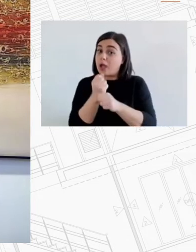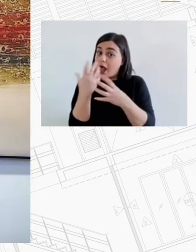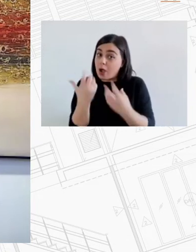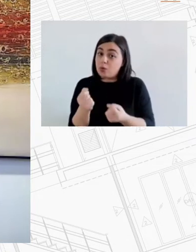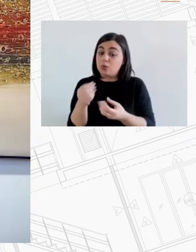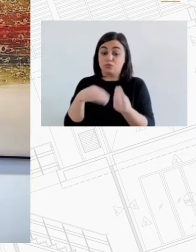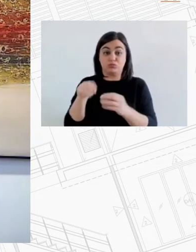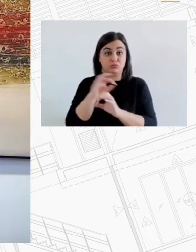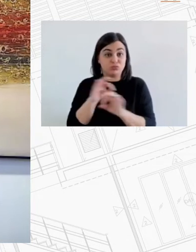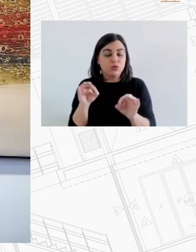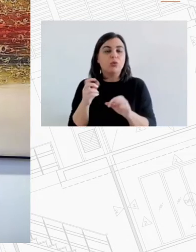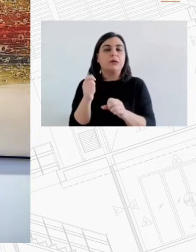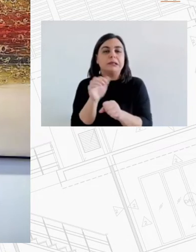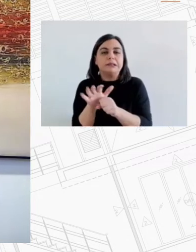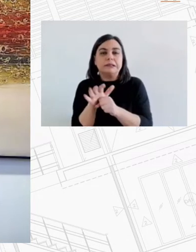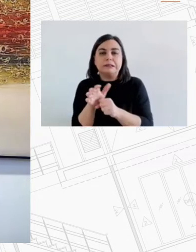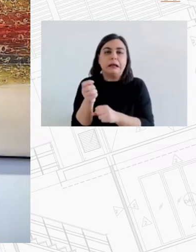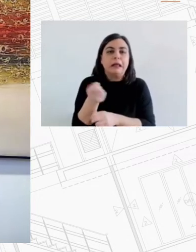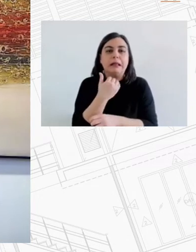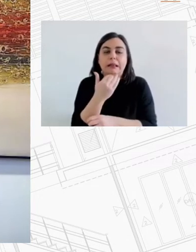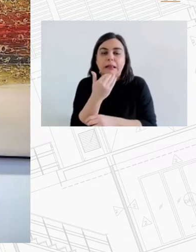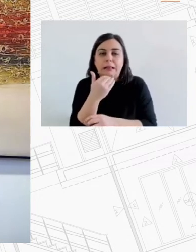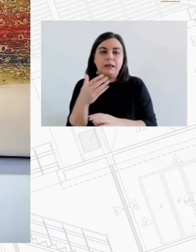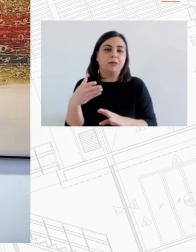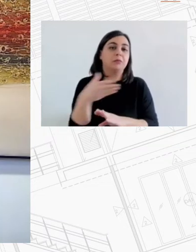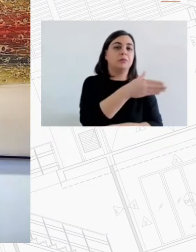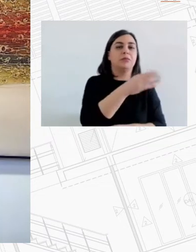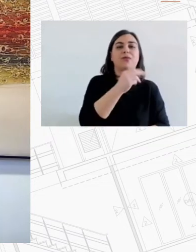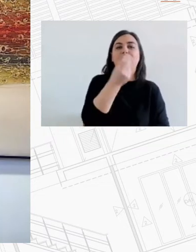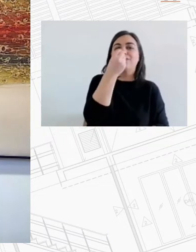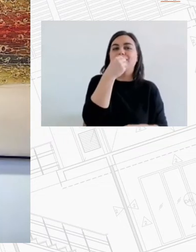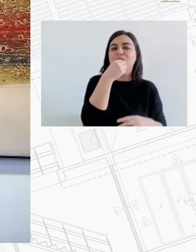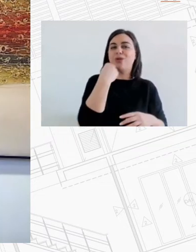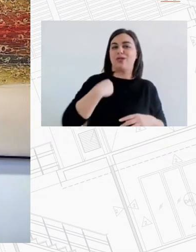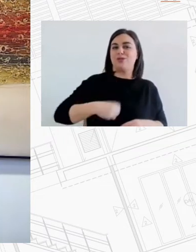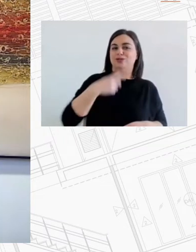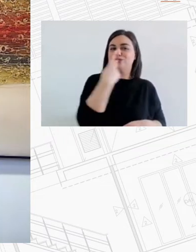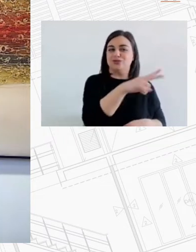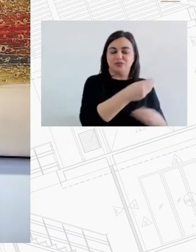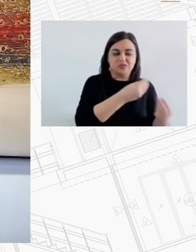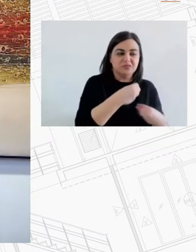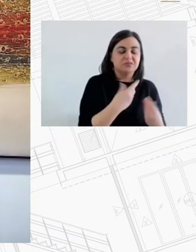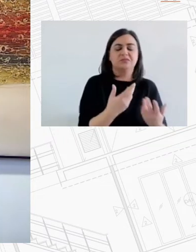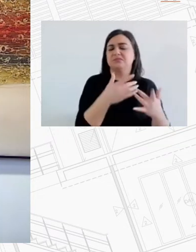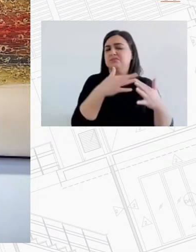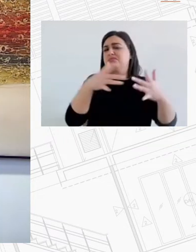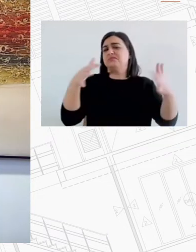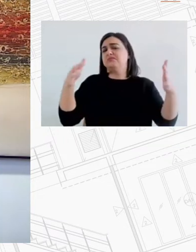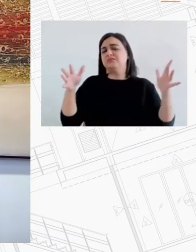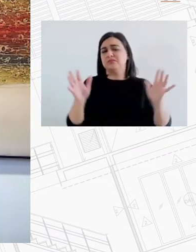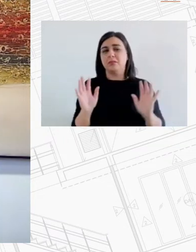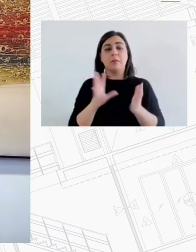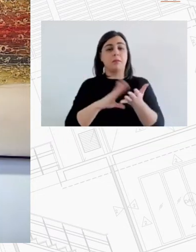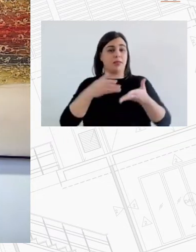στο να αναζητούν ευθυνότερη εργασία η ανάγκη που και στις μικρές πόλεις όπως είναι η δικιά μου τα τρίκαλα πλέον υπάρχει και